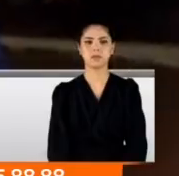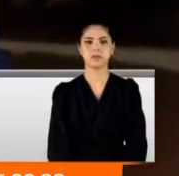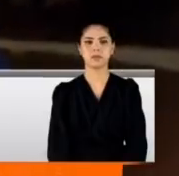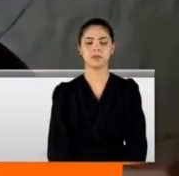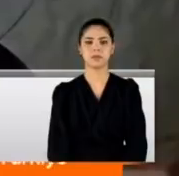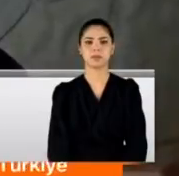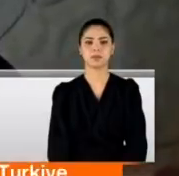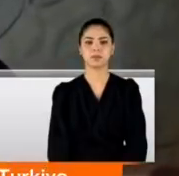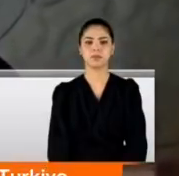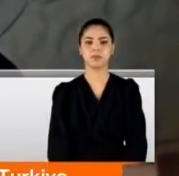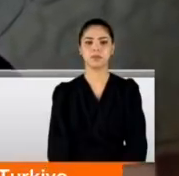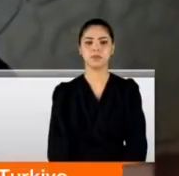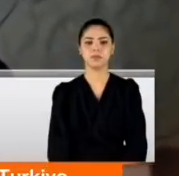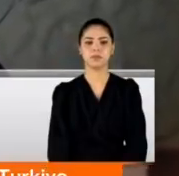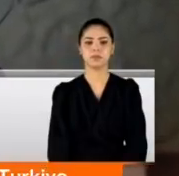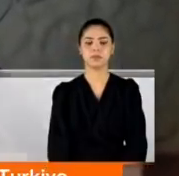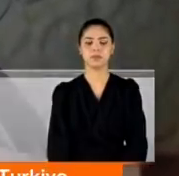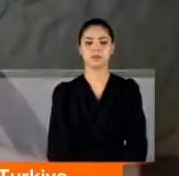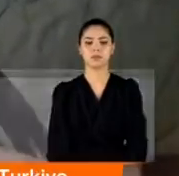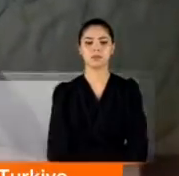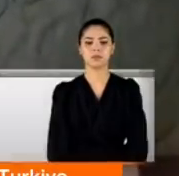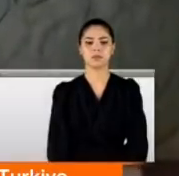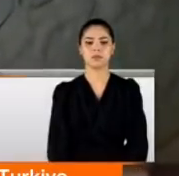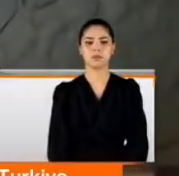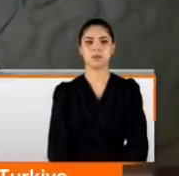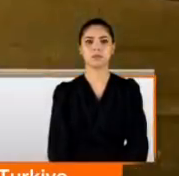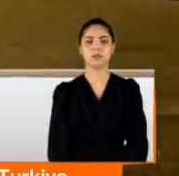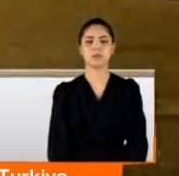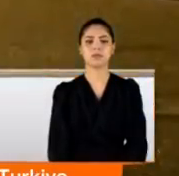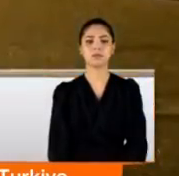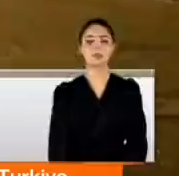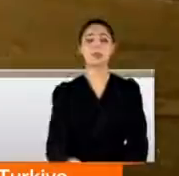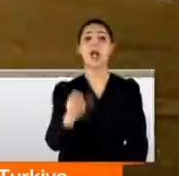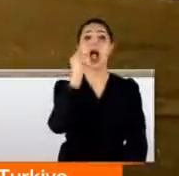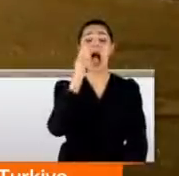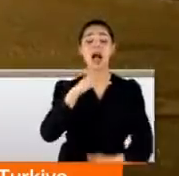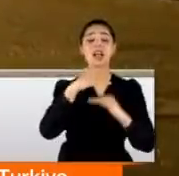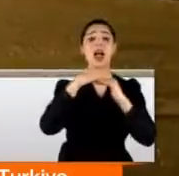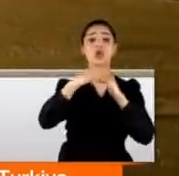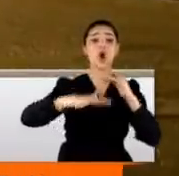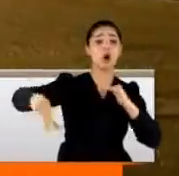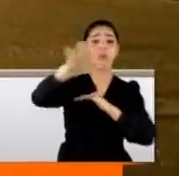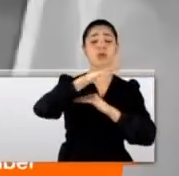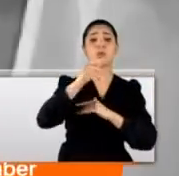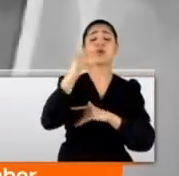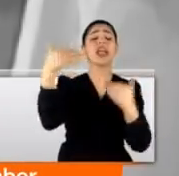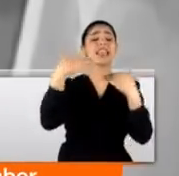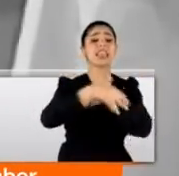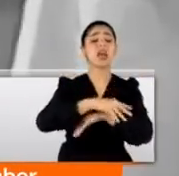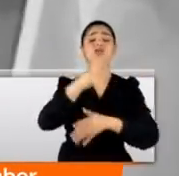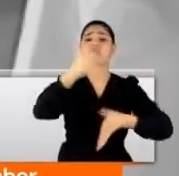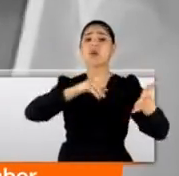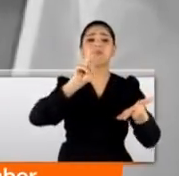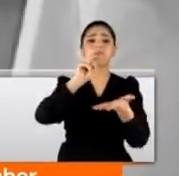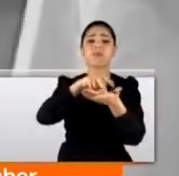şiddetli olanı buydu. Aşağıya indik faldır kuldur. Millete baktık hep dışarıya dökülmüş. İşte Ankaralıları gece yarısı sokağa döken sarsıntının